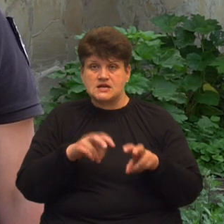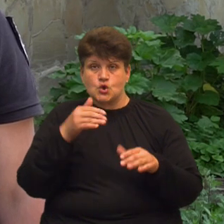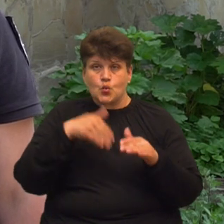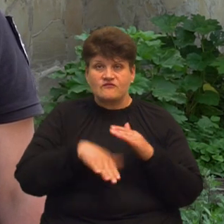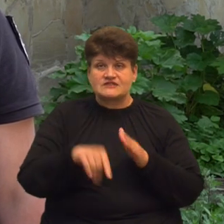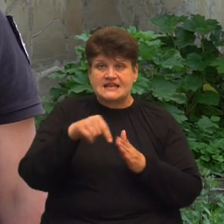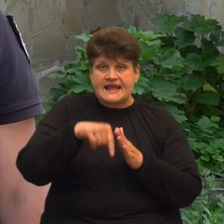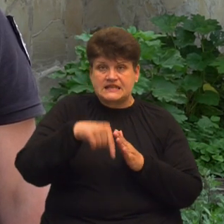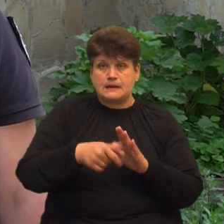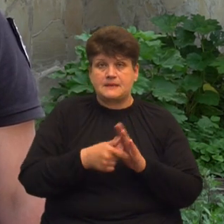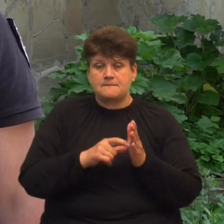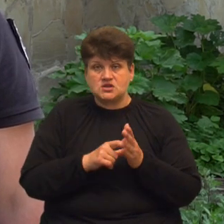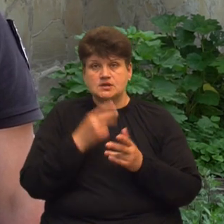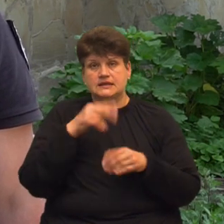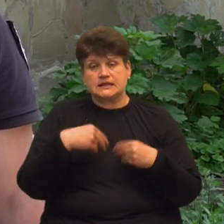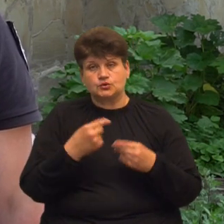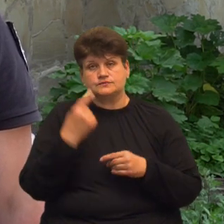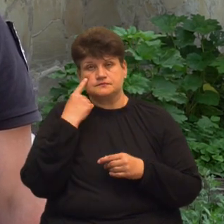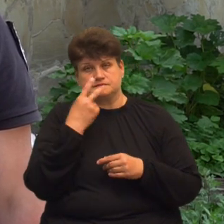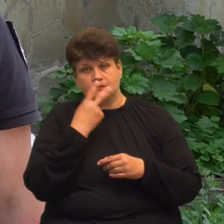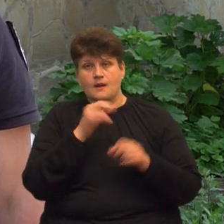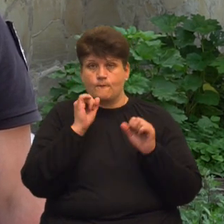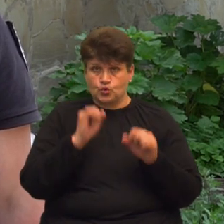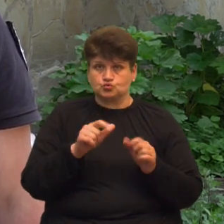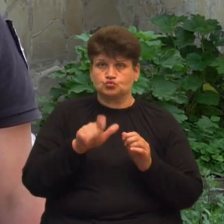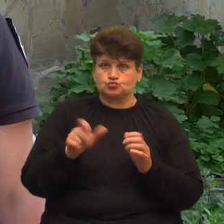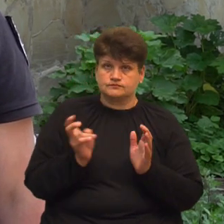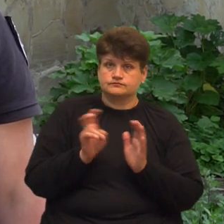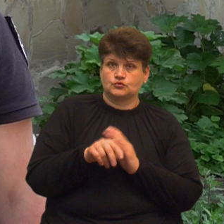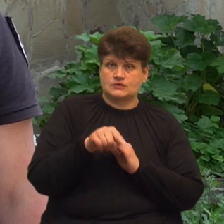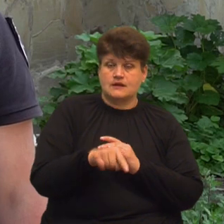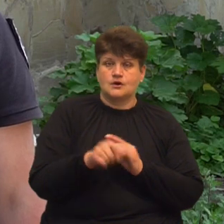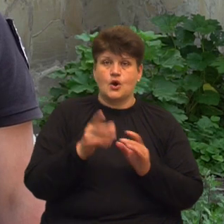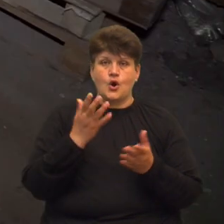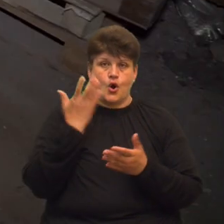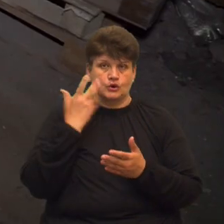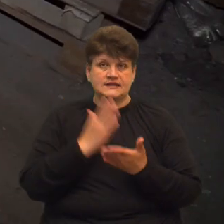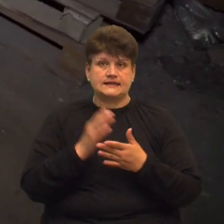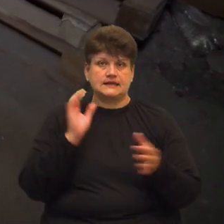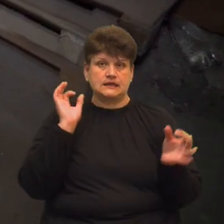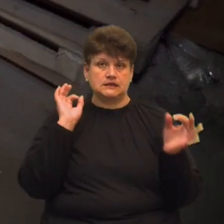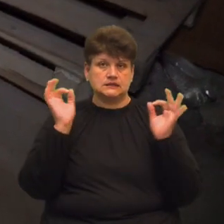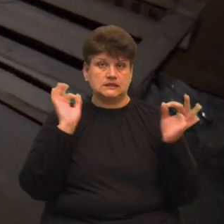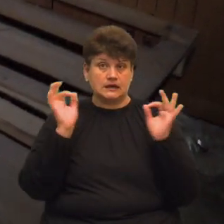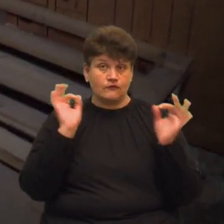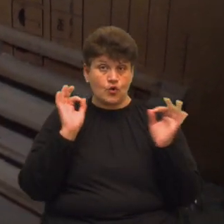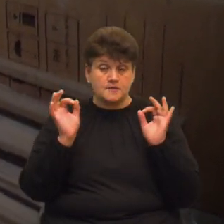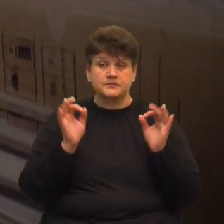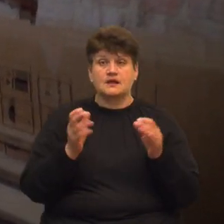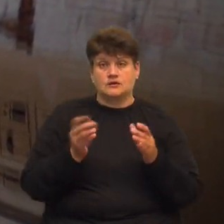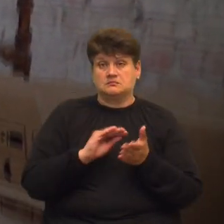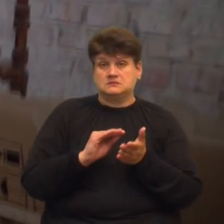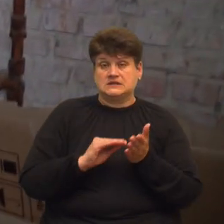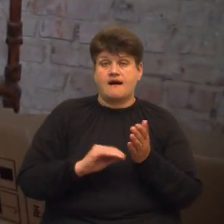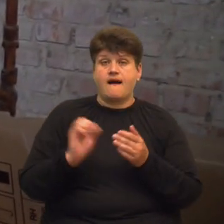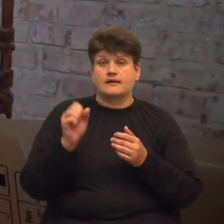дається об'єктивна оцінка, чи можуть в ньому знаходитися люди під час повітряної тривоги. Відповідно до цього складається відповідний акт, який затверджується